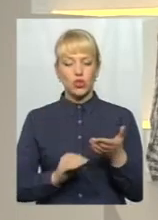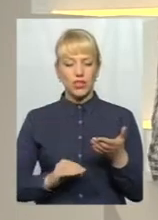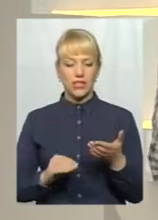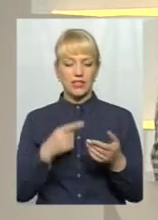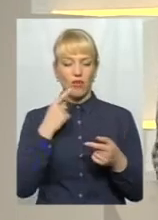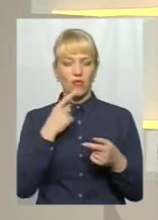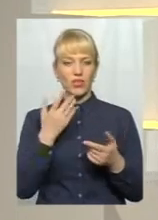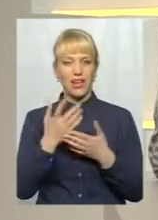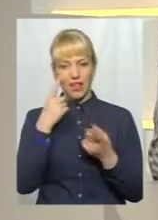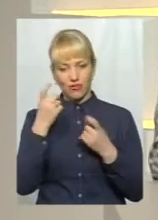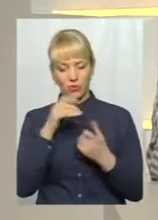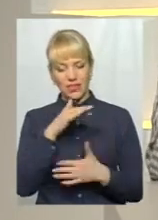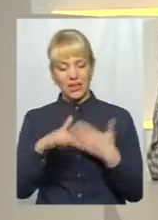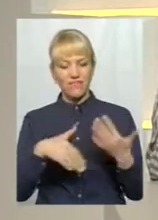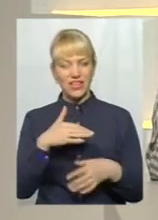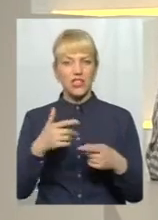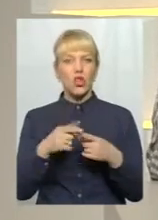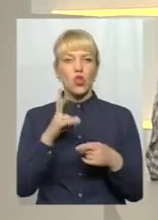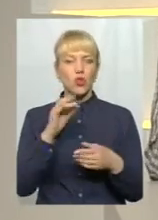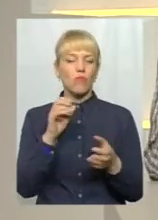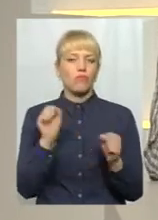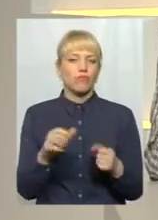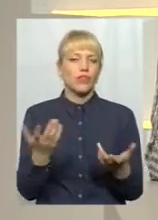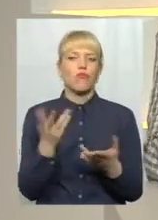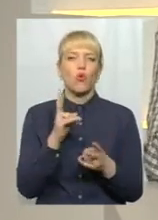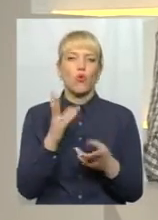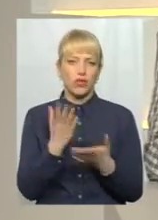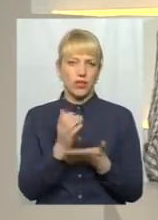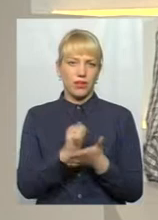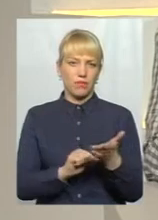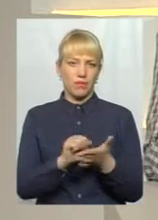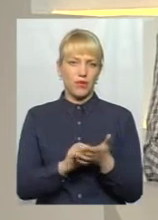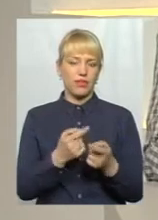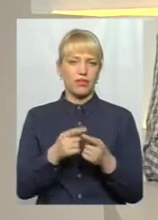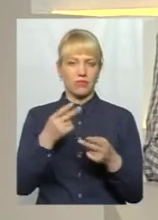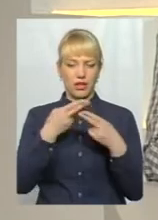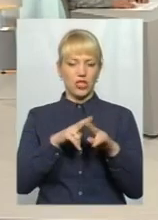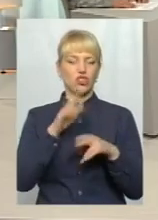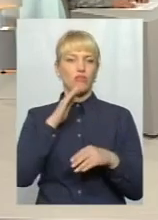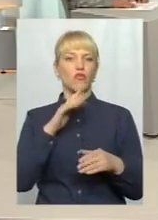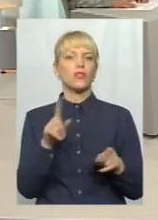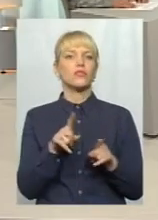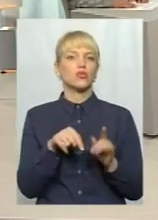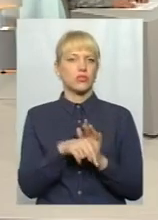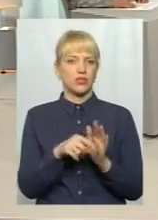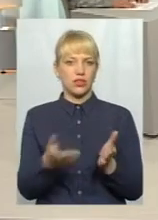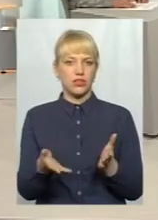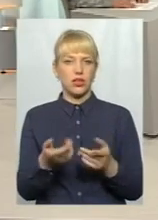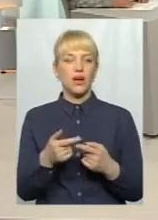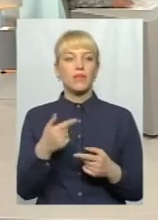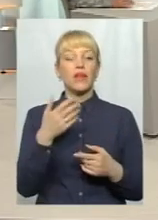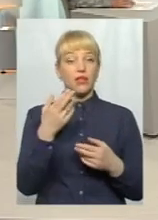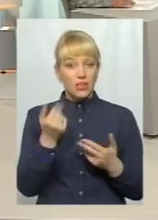я навіть не знаю, в кого цей привід, але є, знову таки, оце формулювання технічна вода. Так, до чого я кажу, що ми